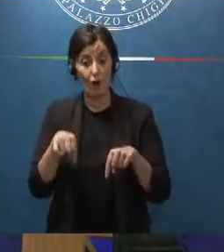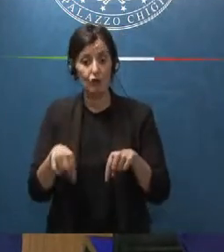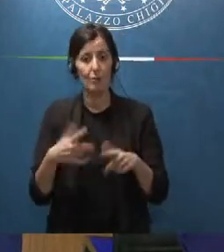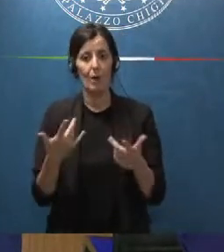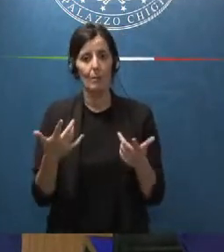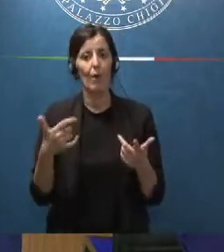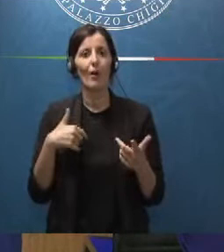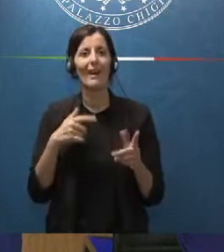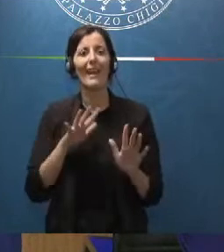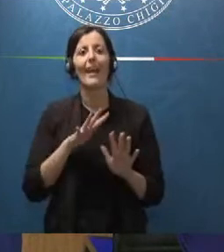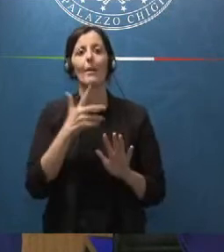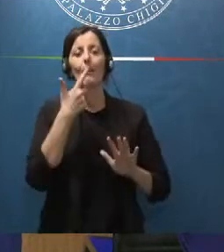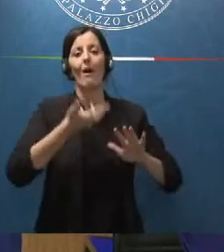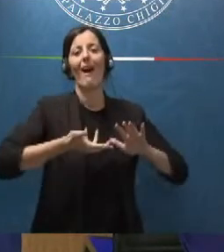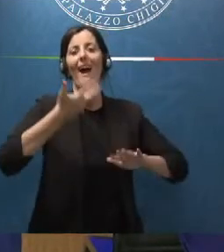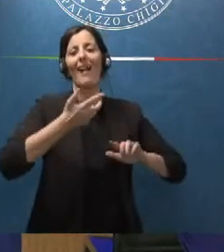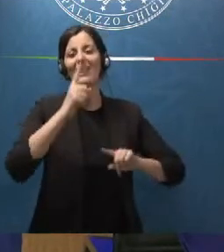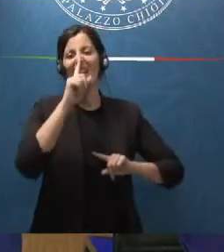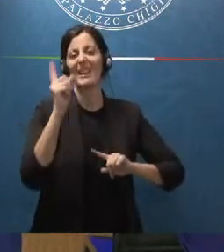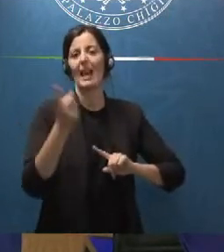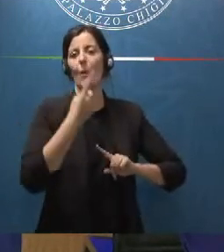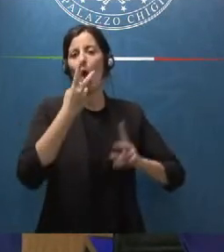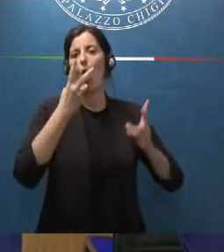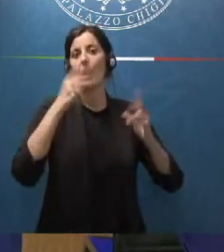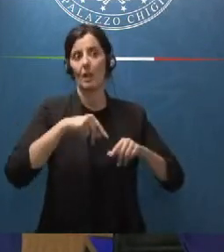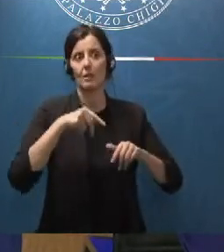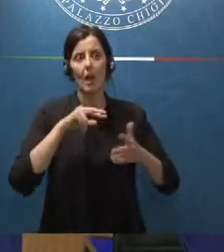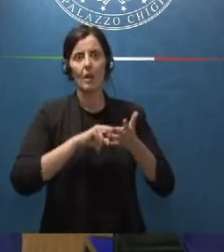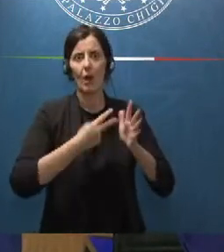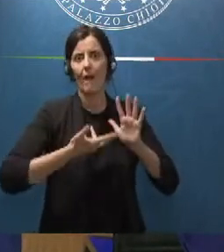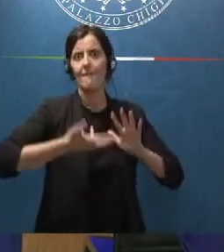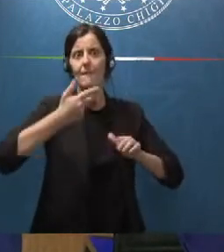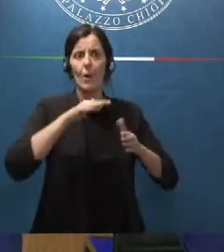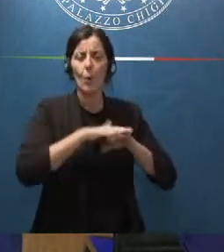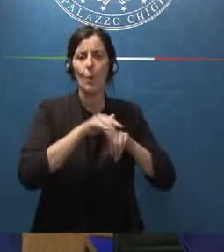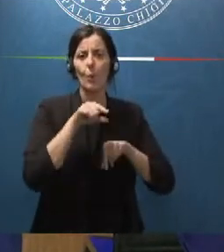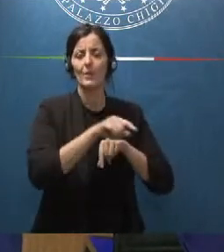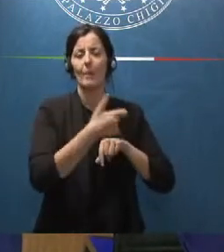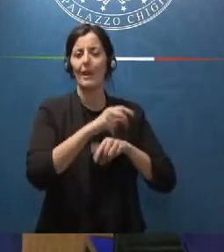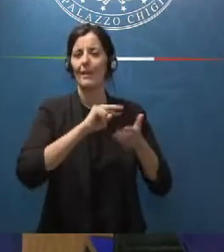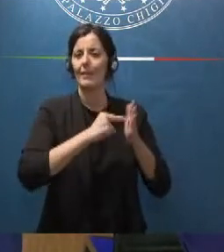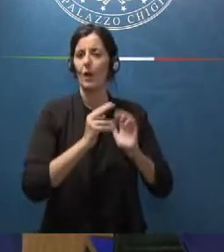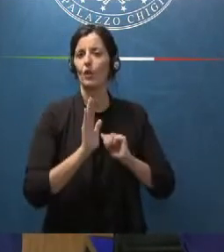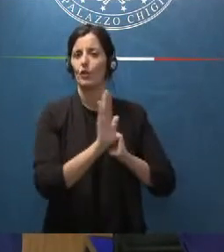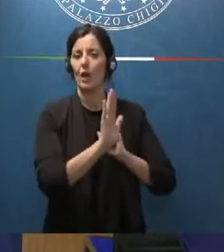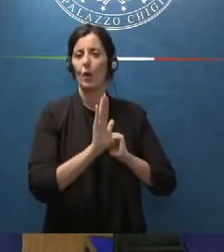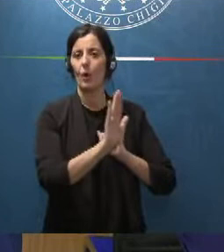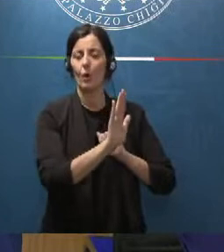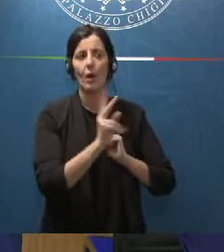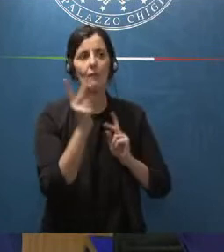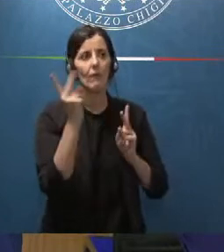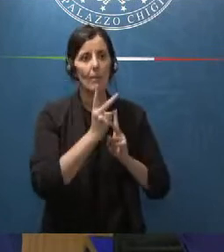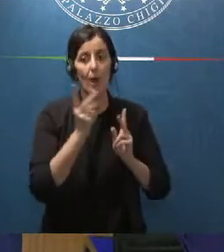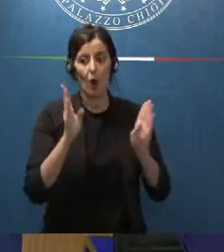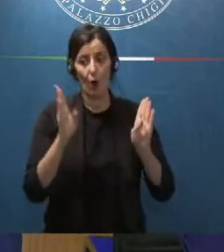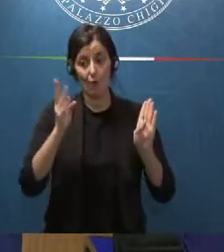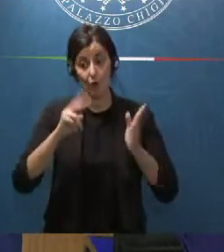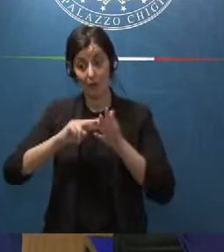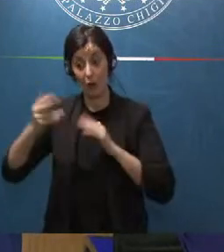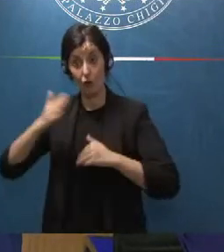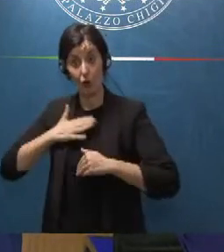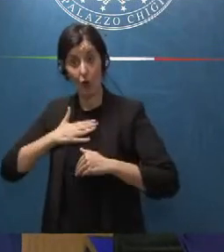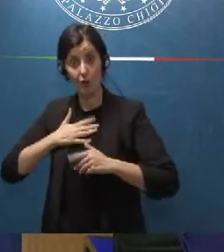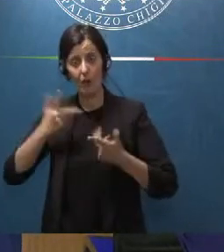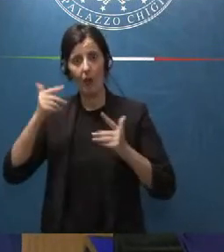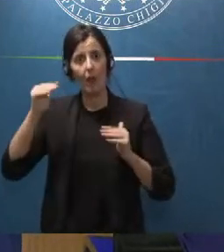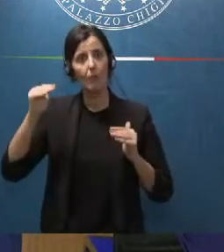delinquenza l'alta delinquenza organizzata perché la loro tecnologia è superiore alla nostra che è